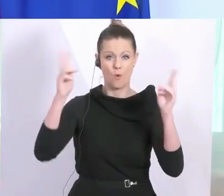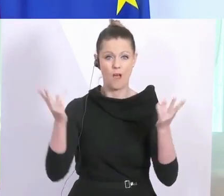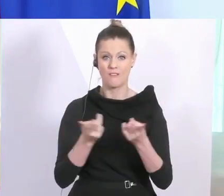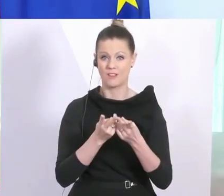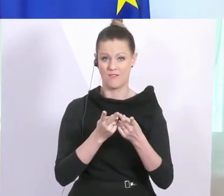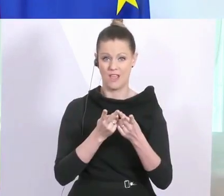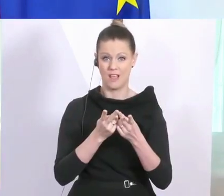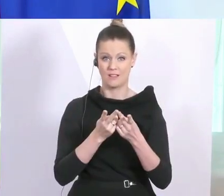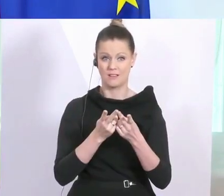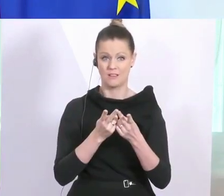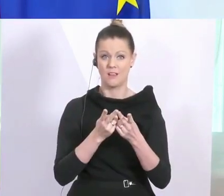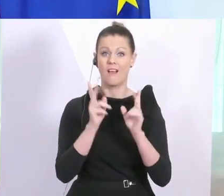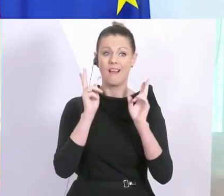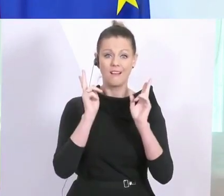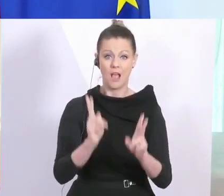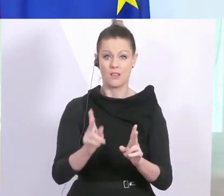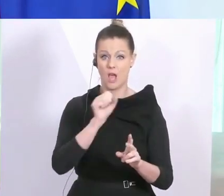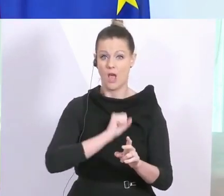Ausbreitung dieser Krankheit stemmen.